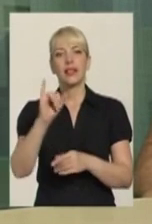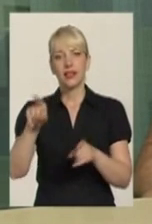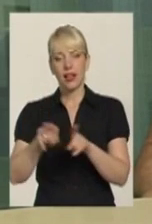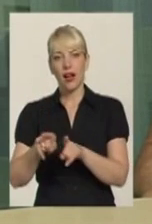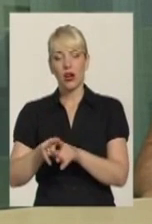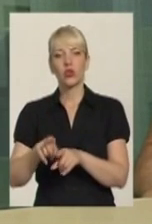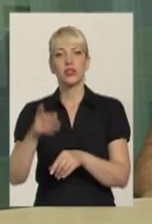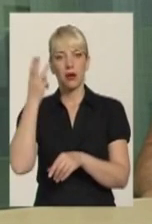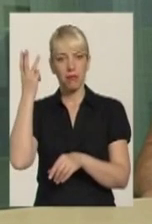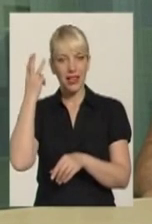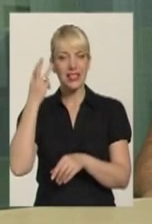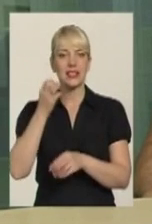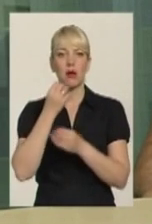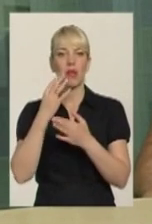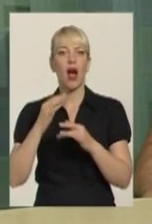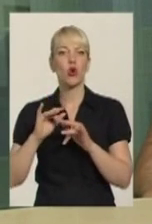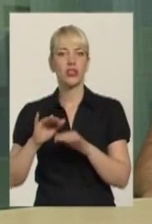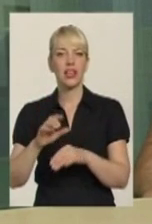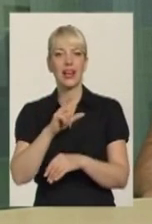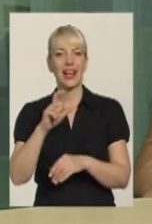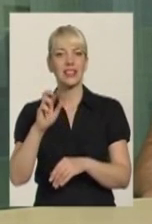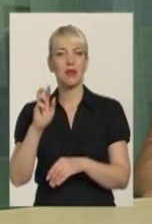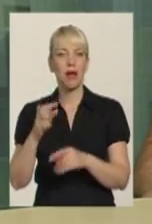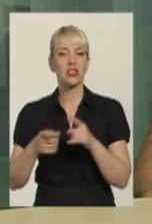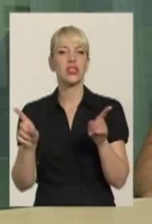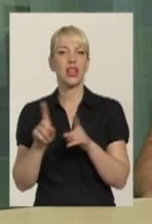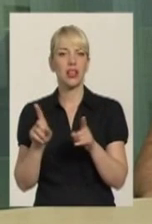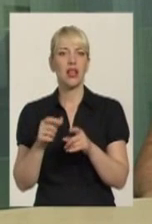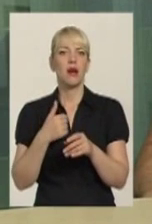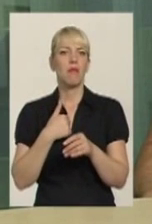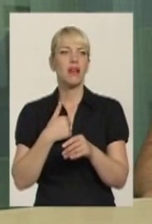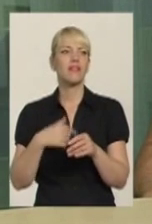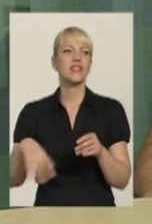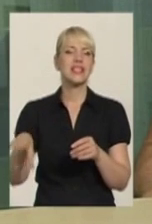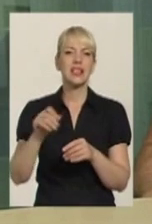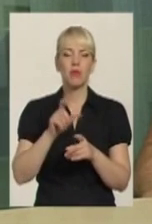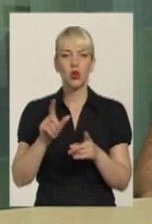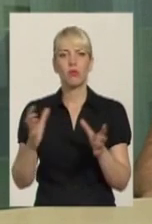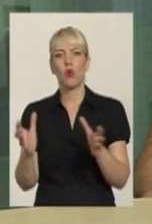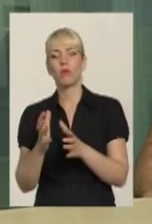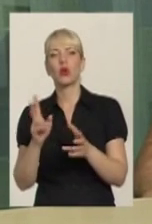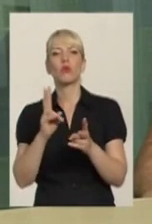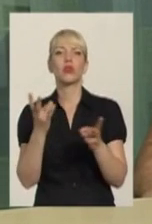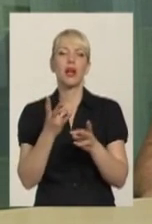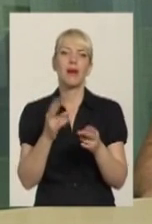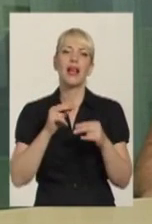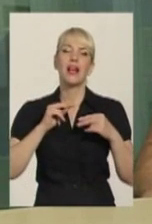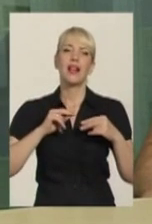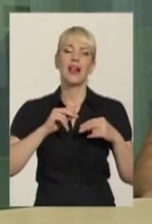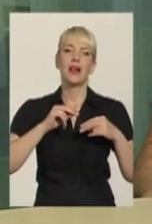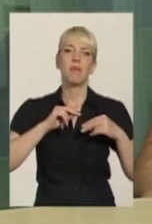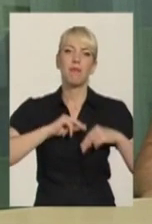Хмельницького владійного фонду ХСБ. Ми опікуємося всіми людьми, кому потрібно трудовлаштування, кого потрібно